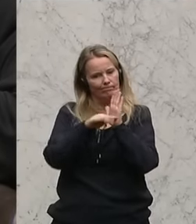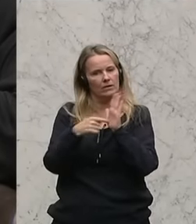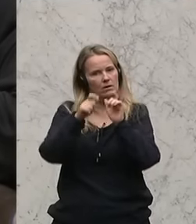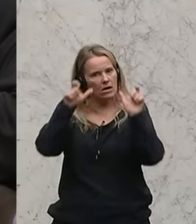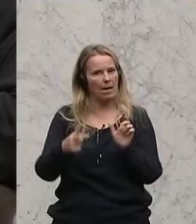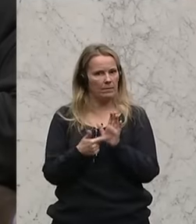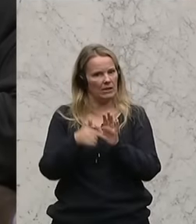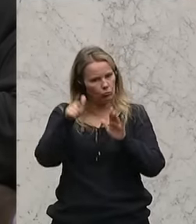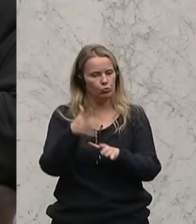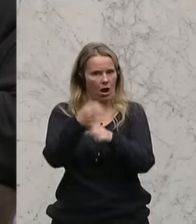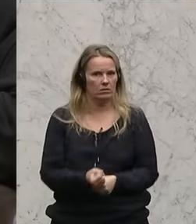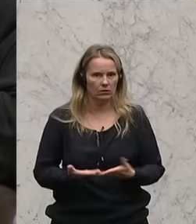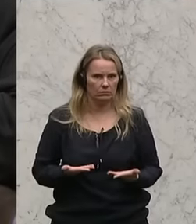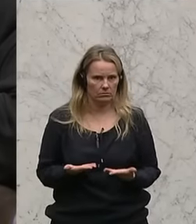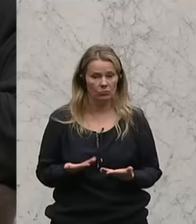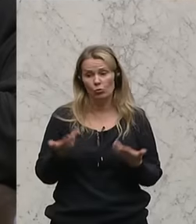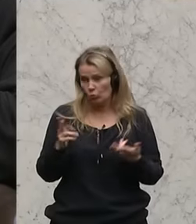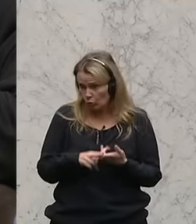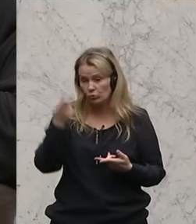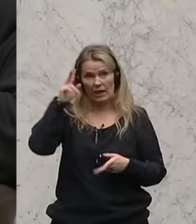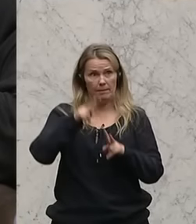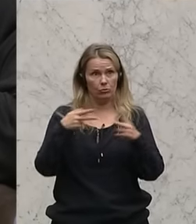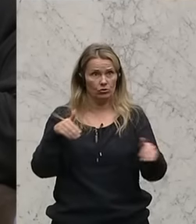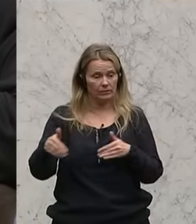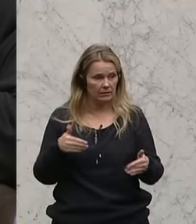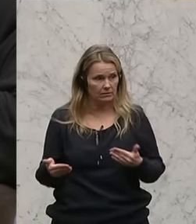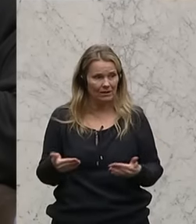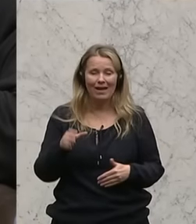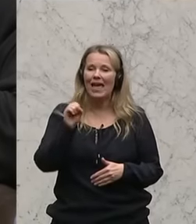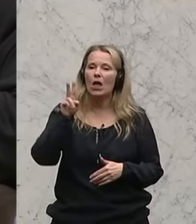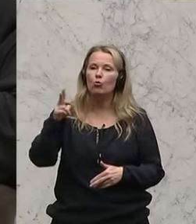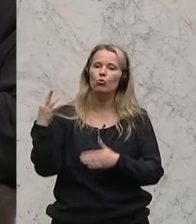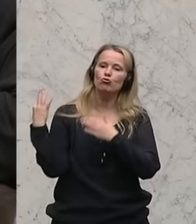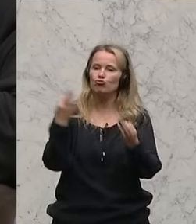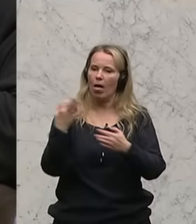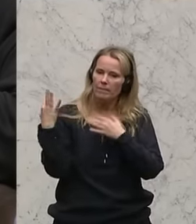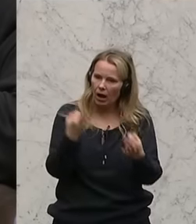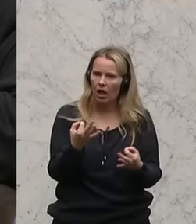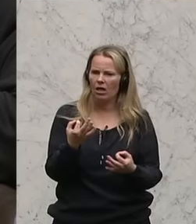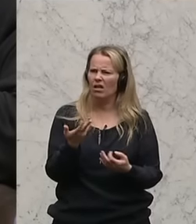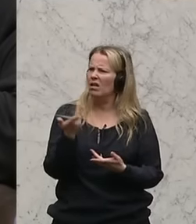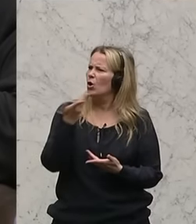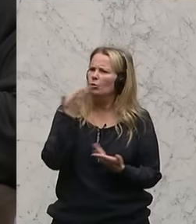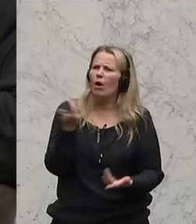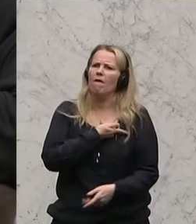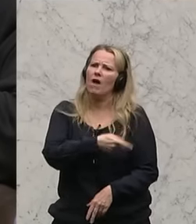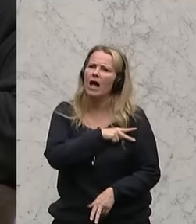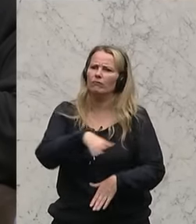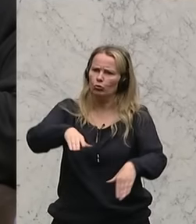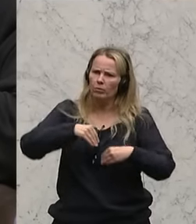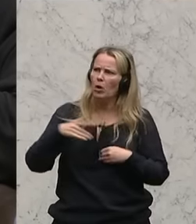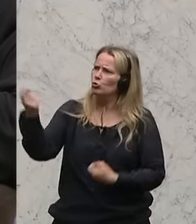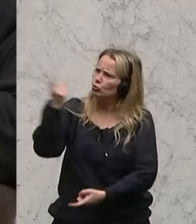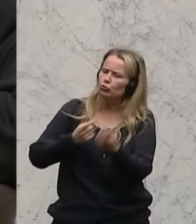Rahmenbedingungen gibt. Und, Herr Bundesminister, die EU-Schlepperei und die verantwortungslose Zuwanderungspolitik der